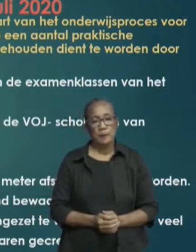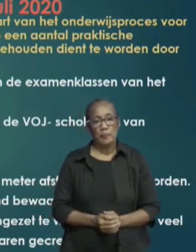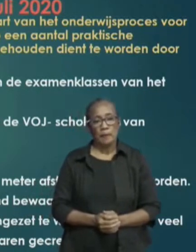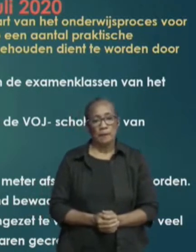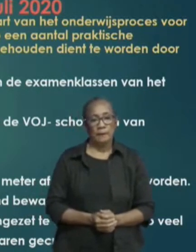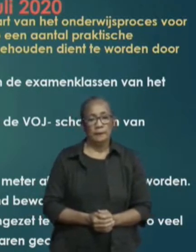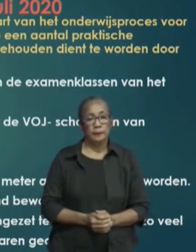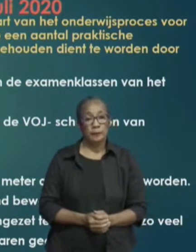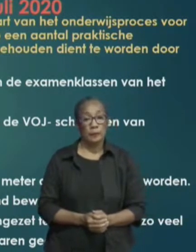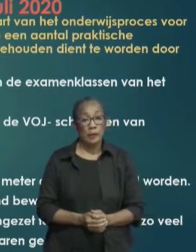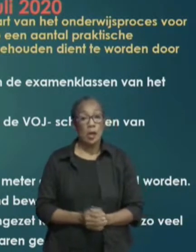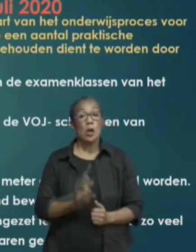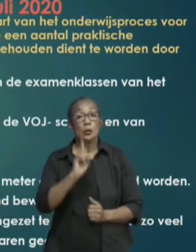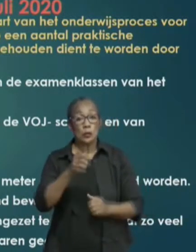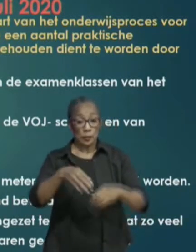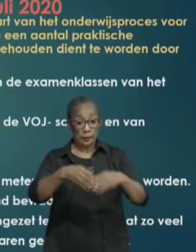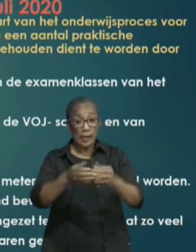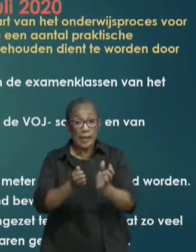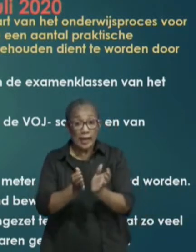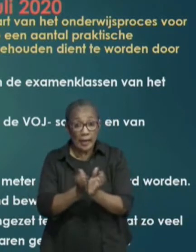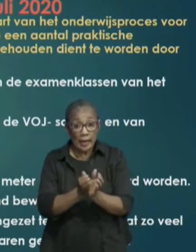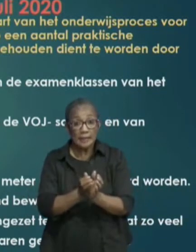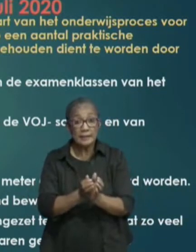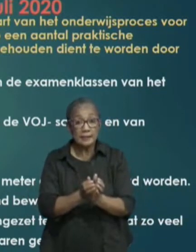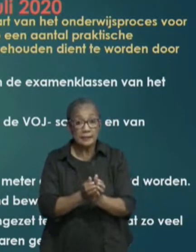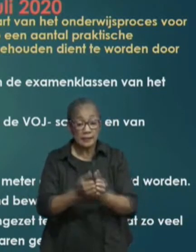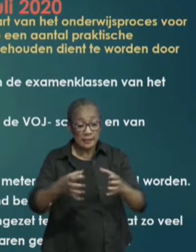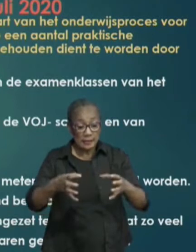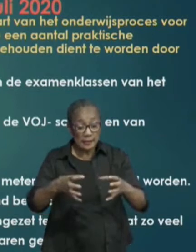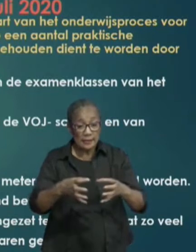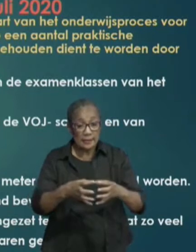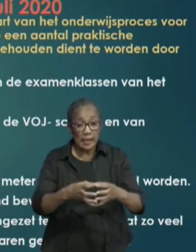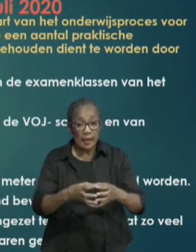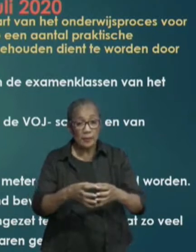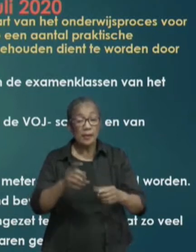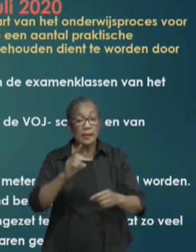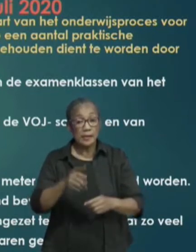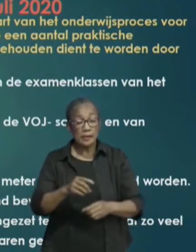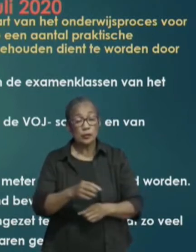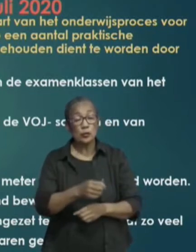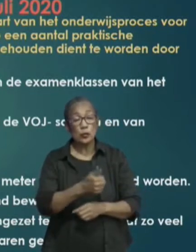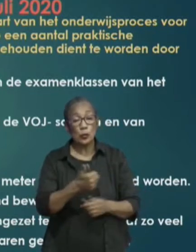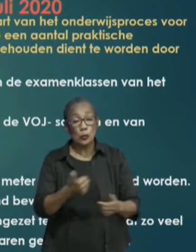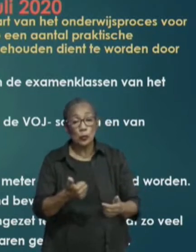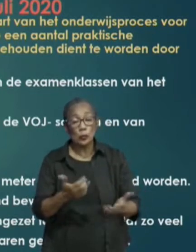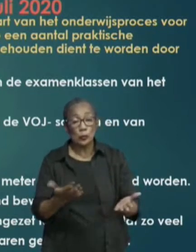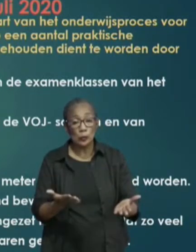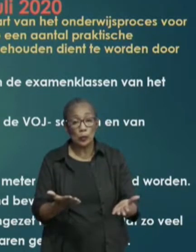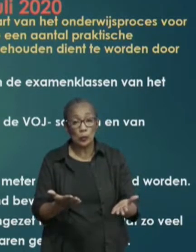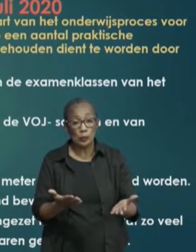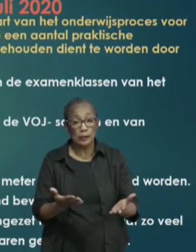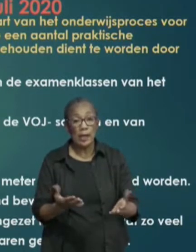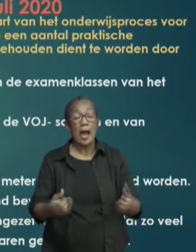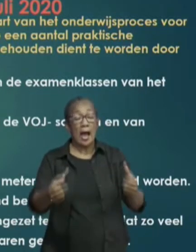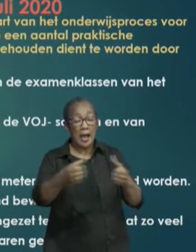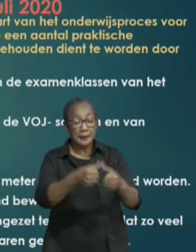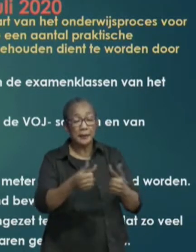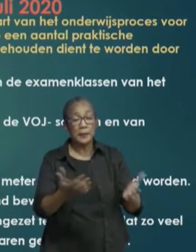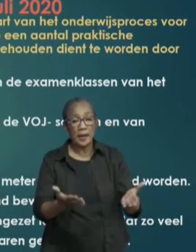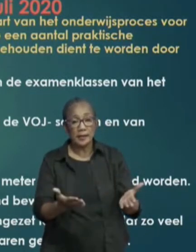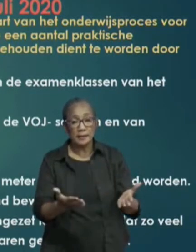Dus de klasseindeling, ja, die is behoorlijk aangepast,